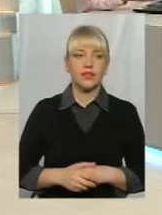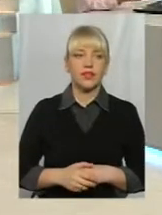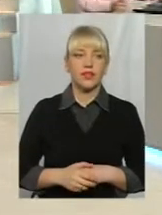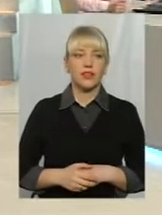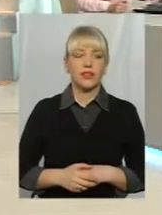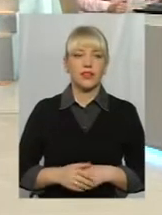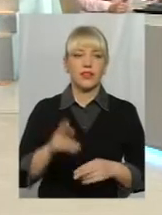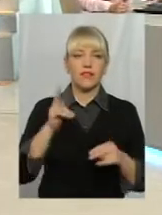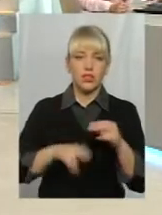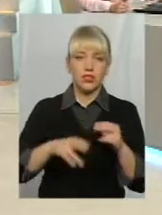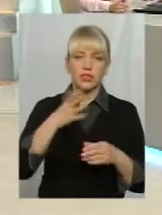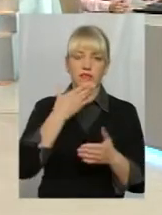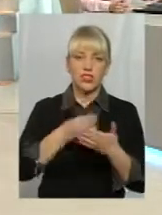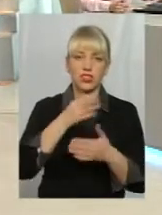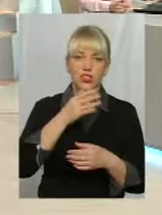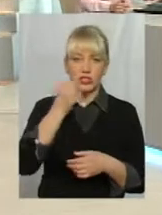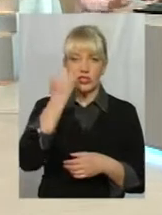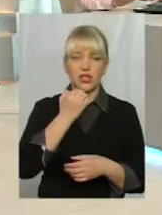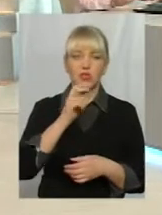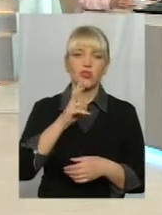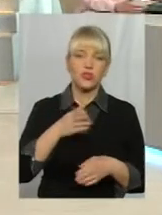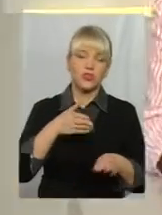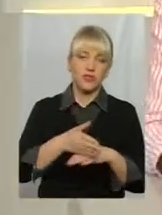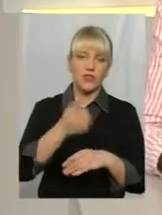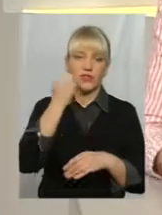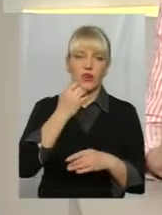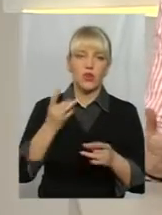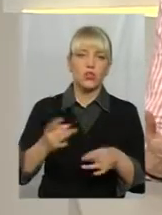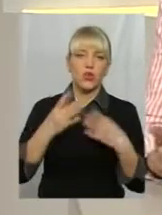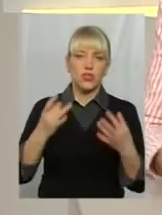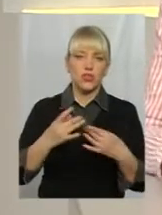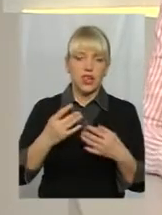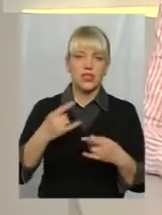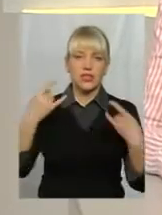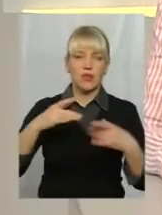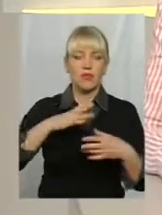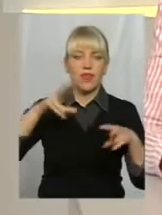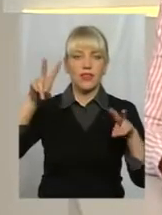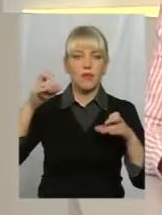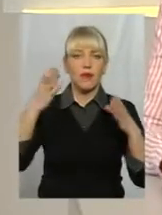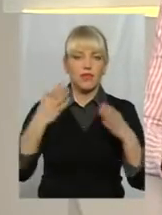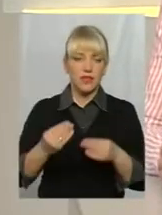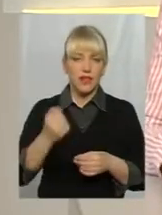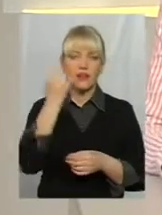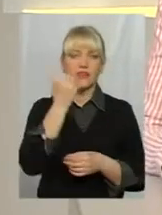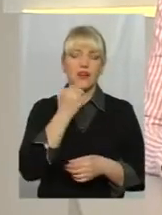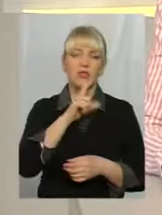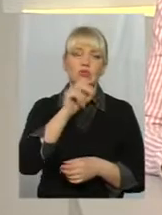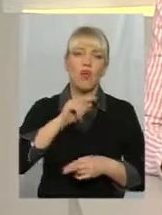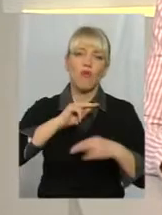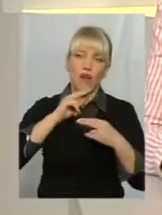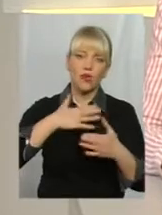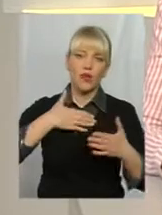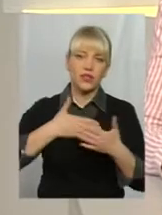і вичерпали ми вже свій час. Я вам дякую, що завітали, дякую за роз'яснення. В ефірі була тема дня. Дякую за увагу і